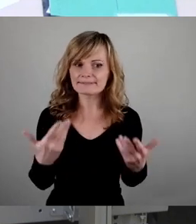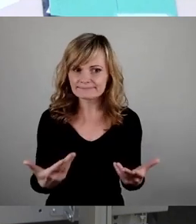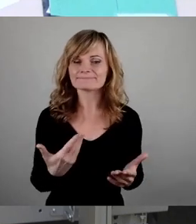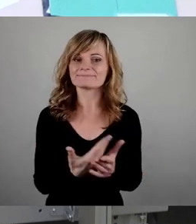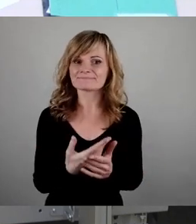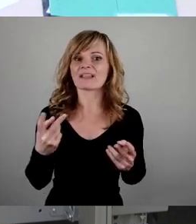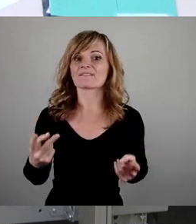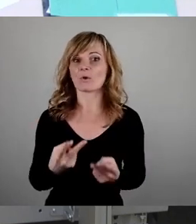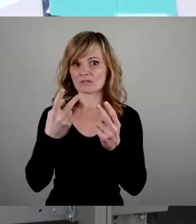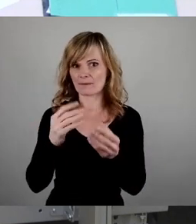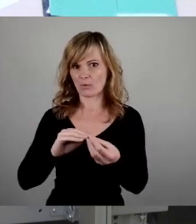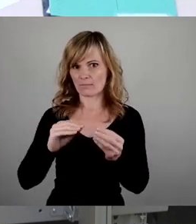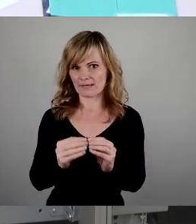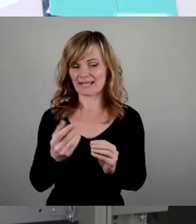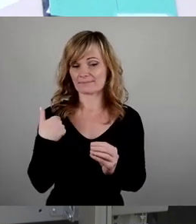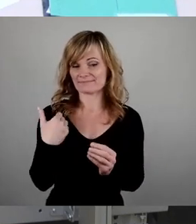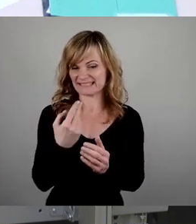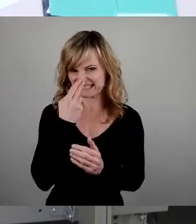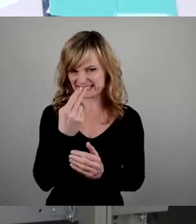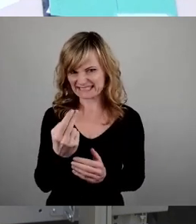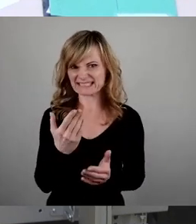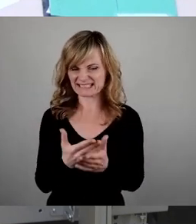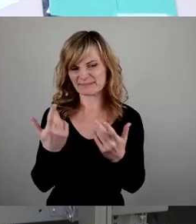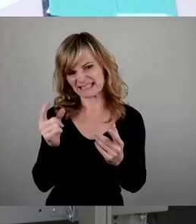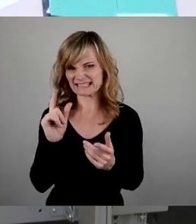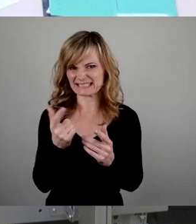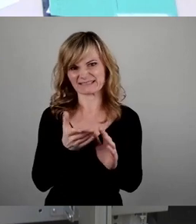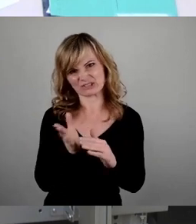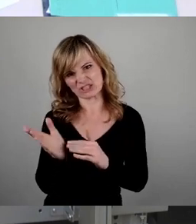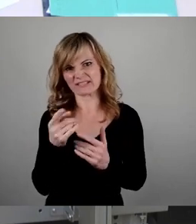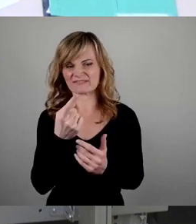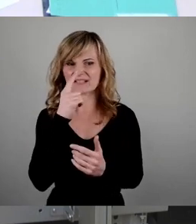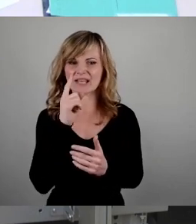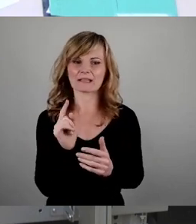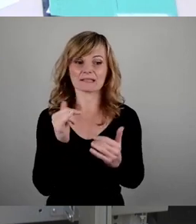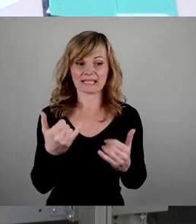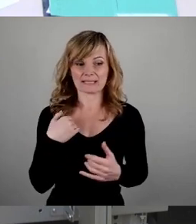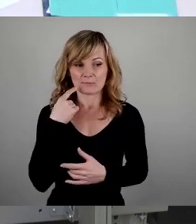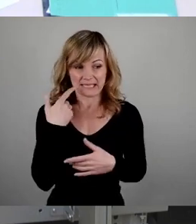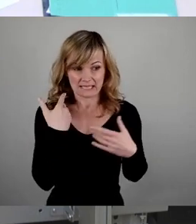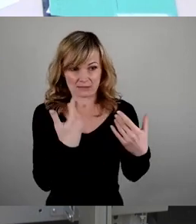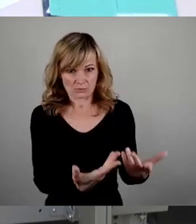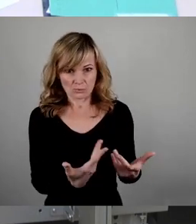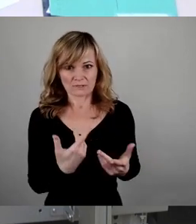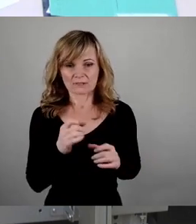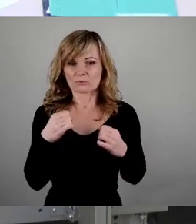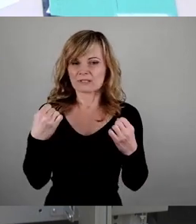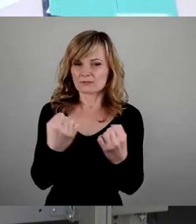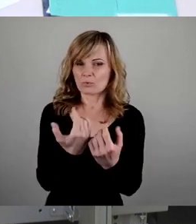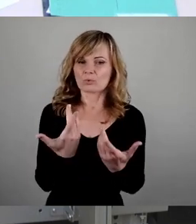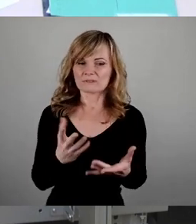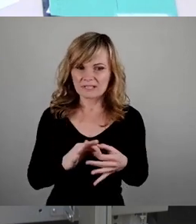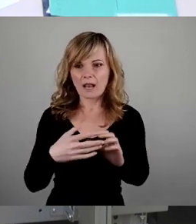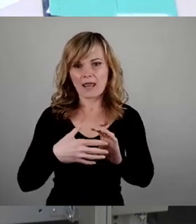Förderproblematik hat schon seine Schwächen an der Stelle, wenn das dann überzogen ist, wie wir es zur Zeit haben. Führt auch dazu, dass alles immer länger,